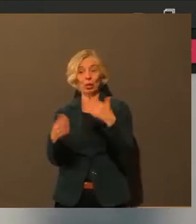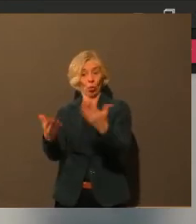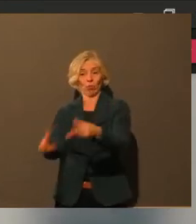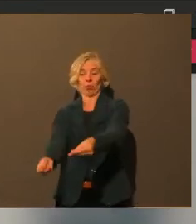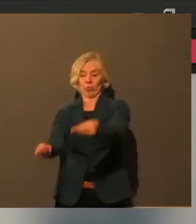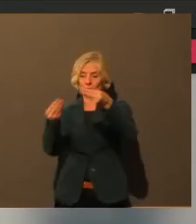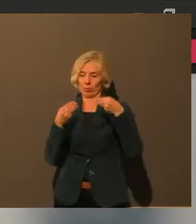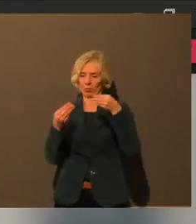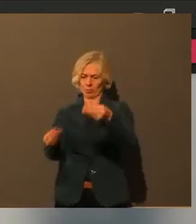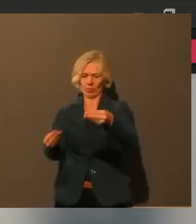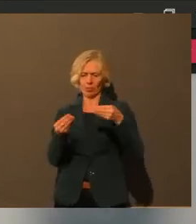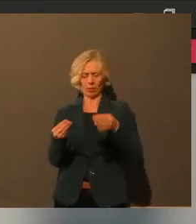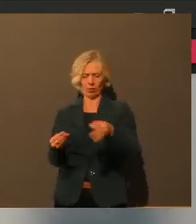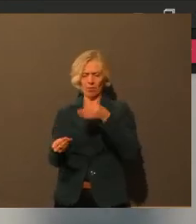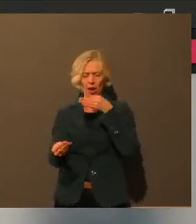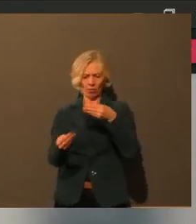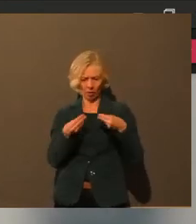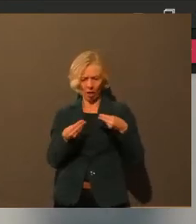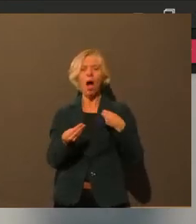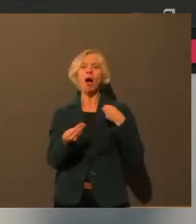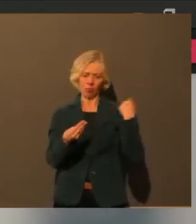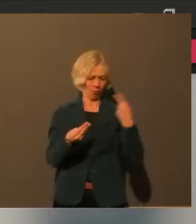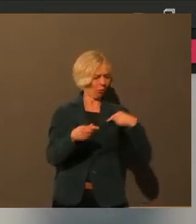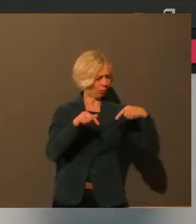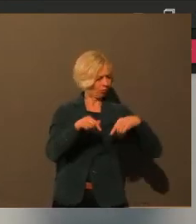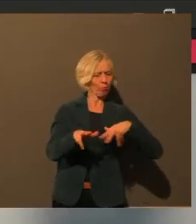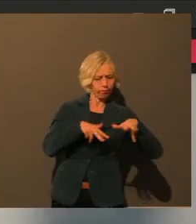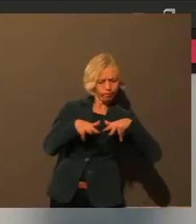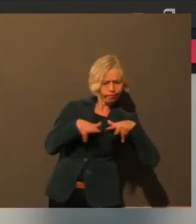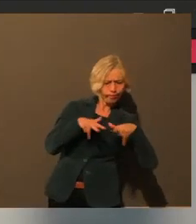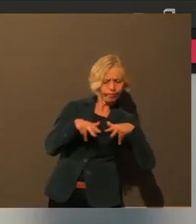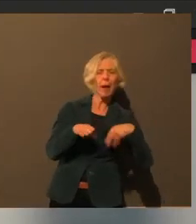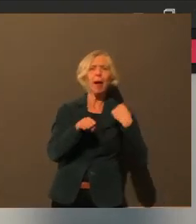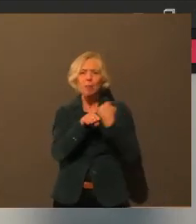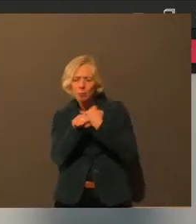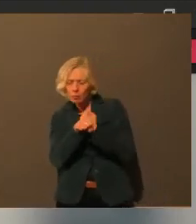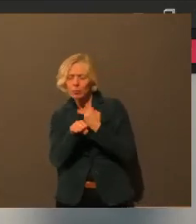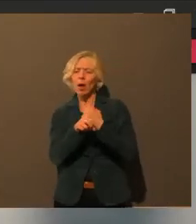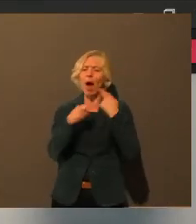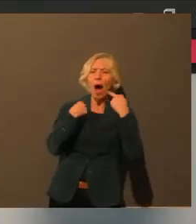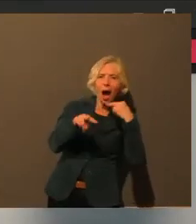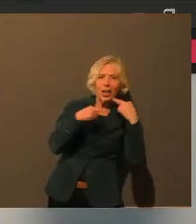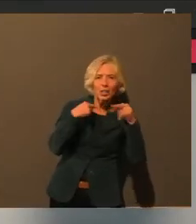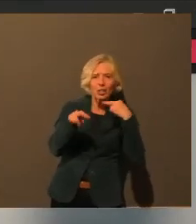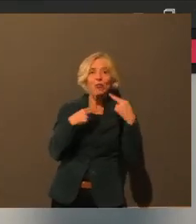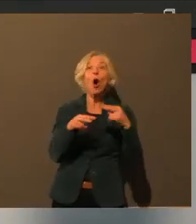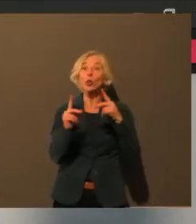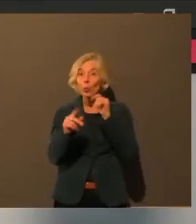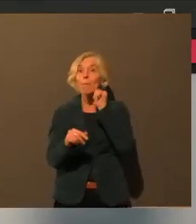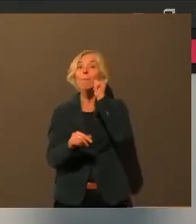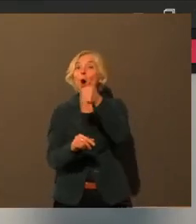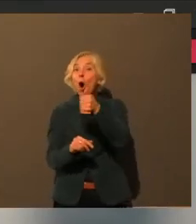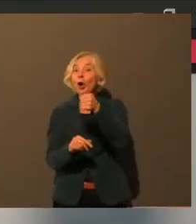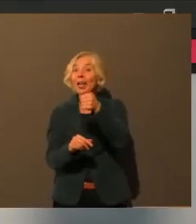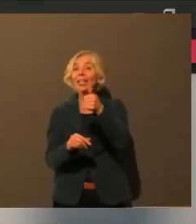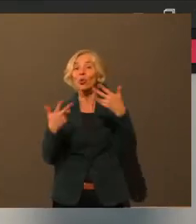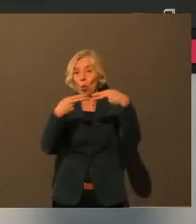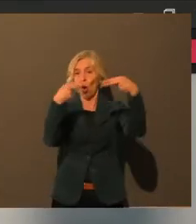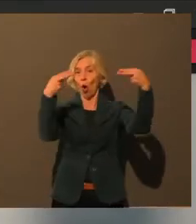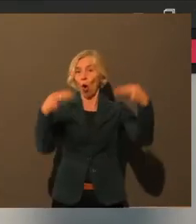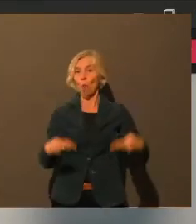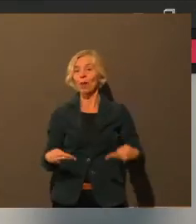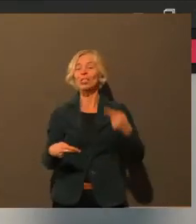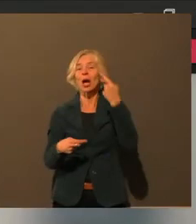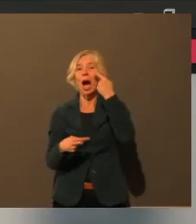bearbeitet und beantwortet. Und die werden morgen auf augsburg.de auch online gestellt. Das heißt, alle, die auch wissen